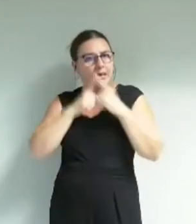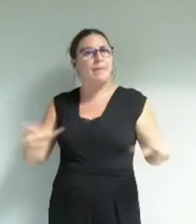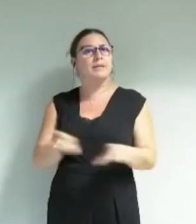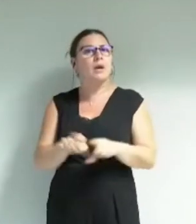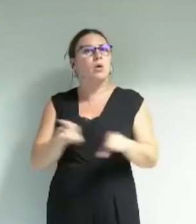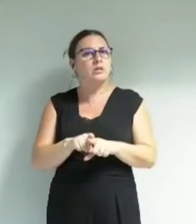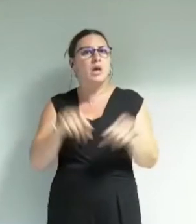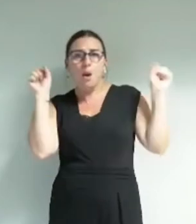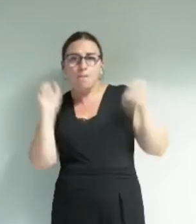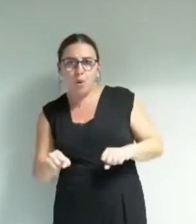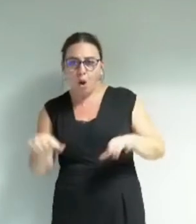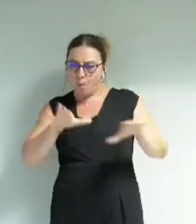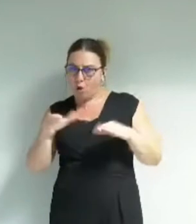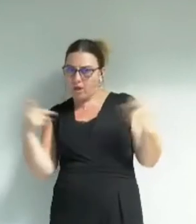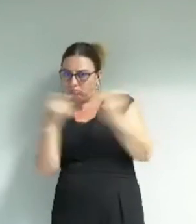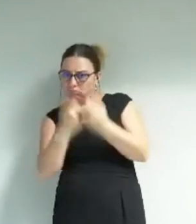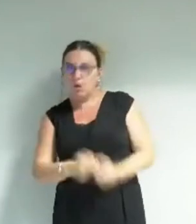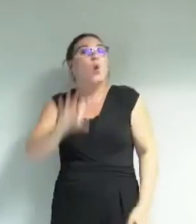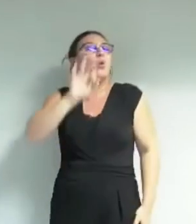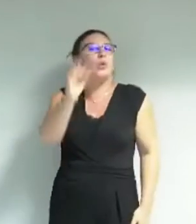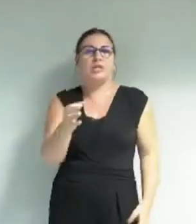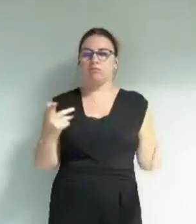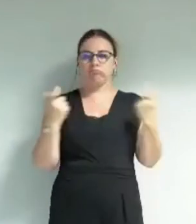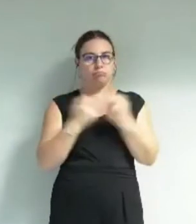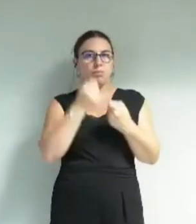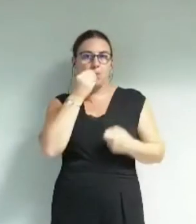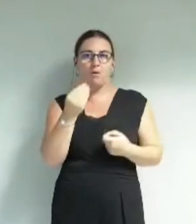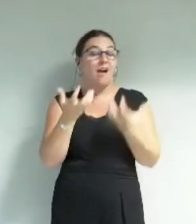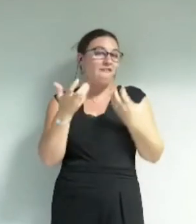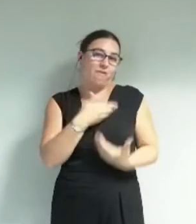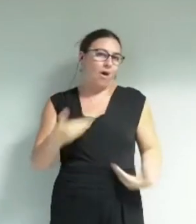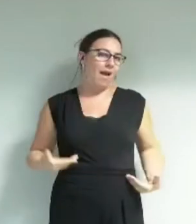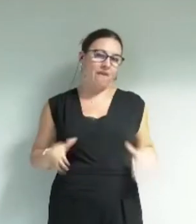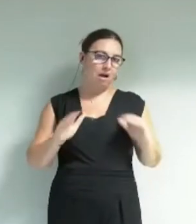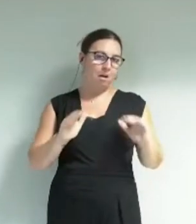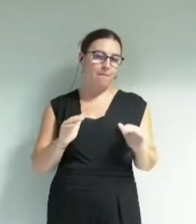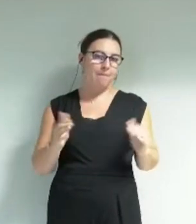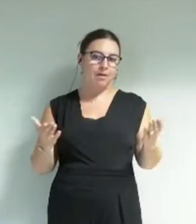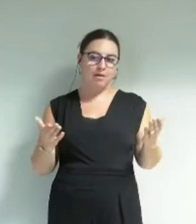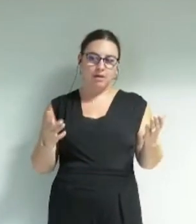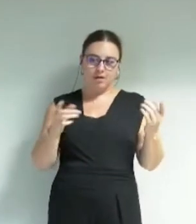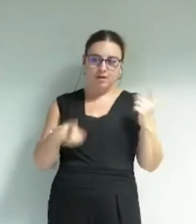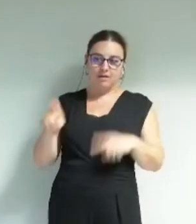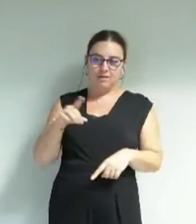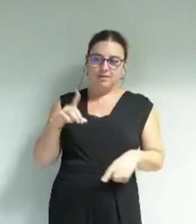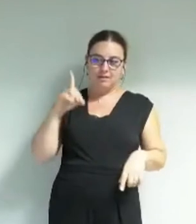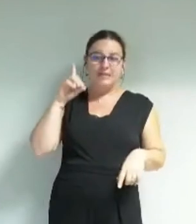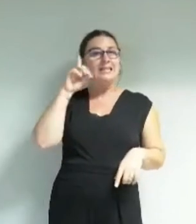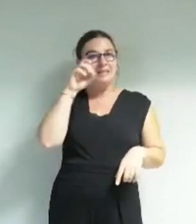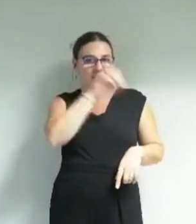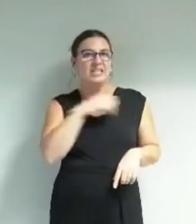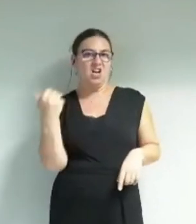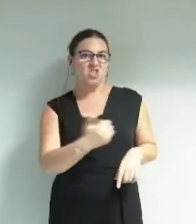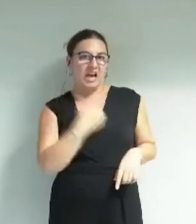et d'y accorder les moyens nécessaires donc oui nous nous y retrouvons et je voudrais juste terminer sur le fait que vous avez bien du mal chacune chacun